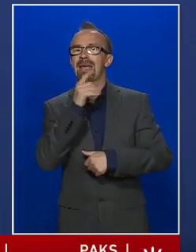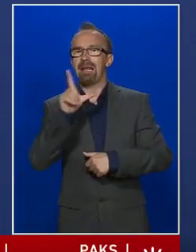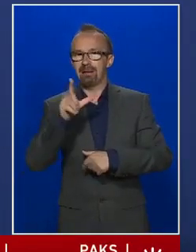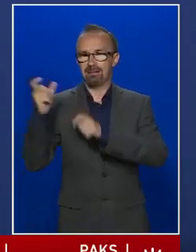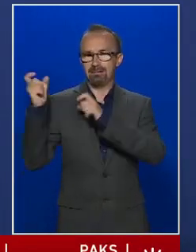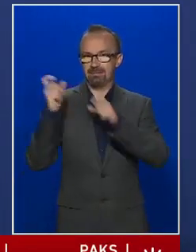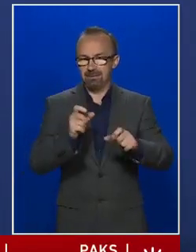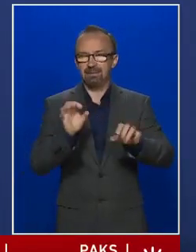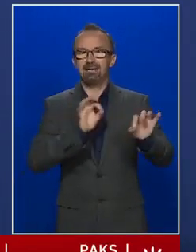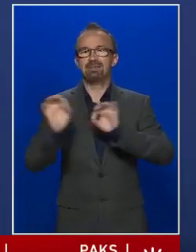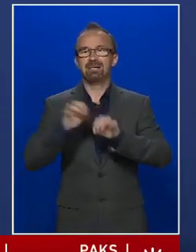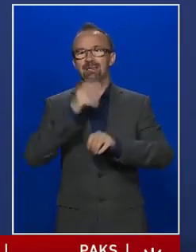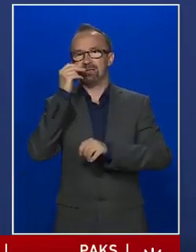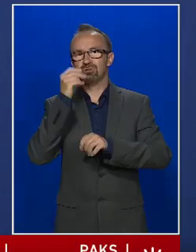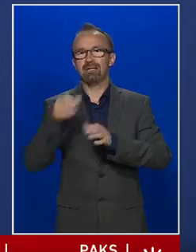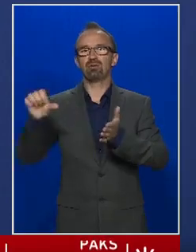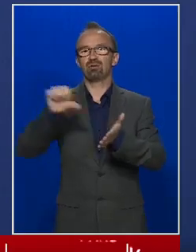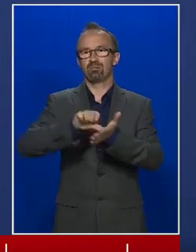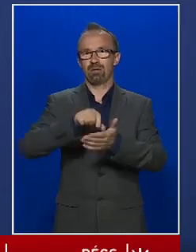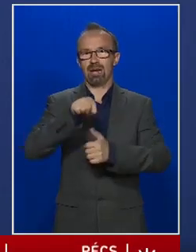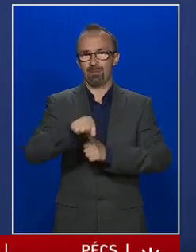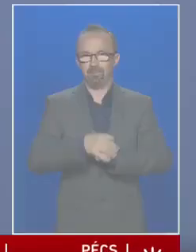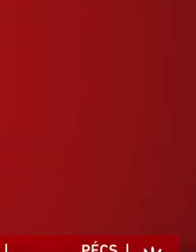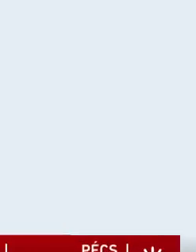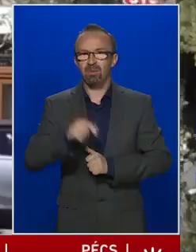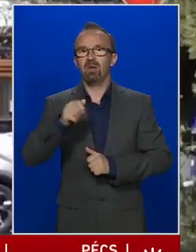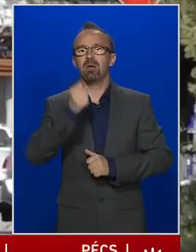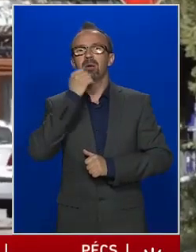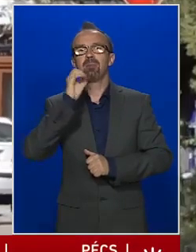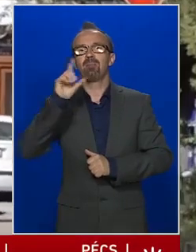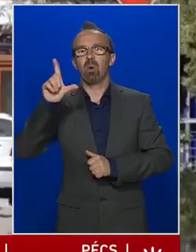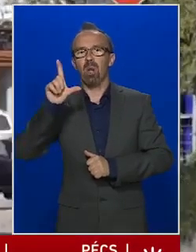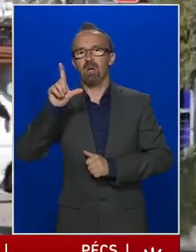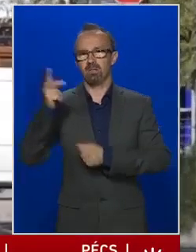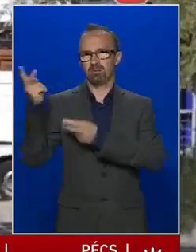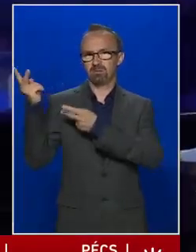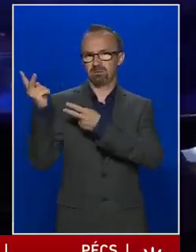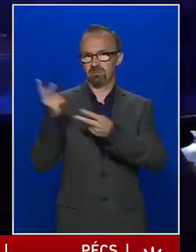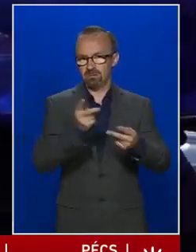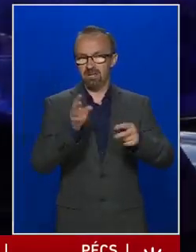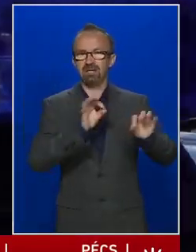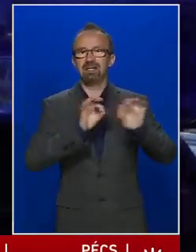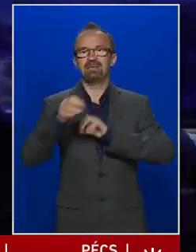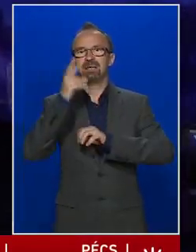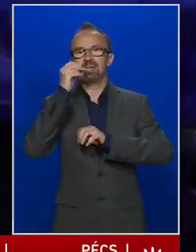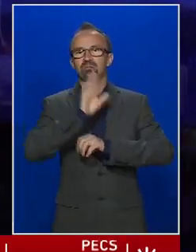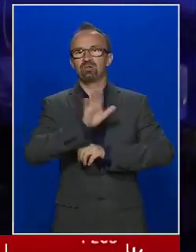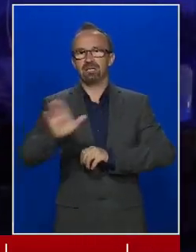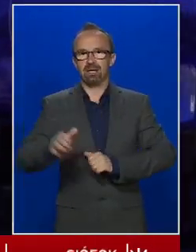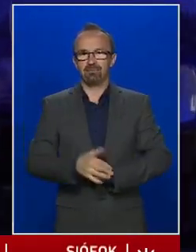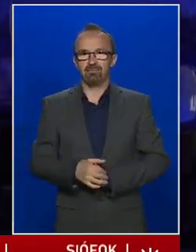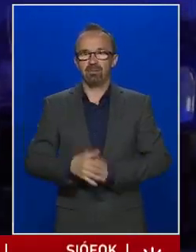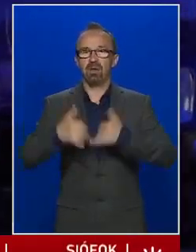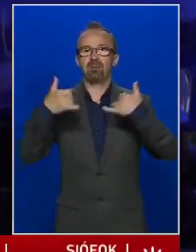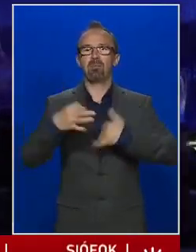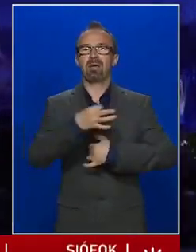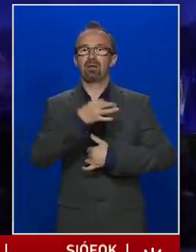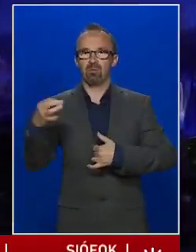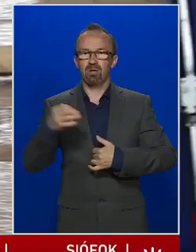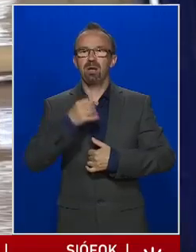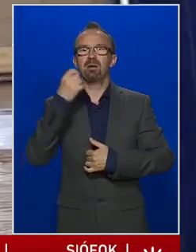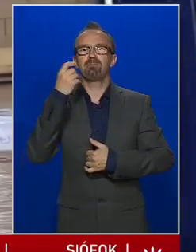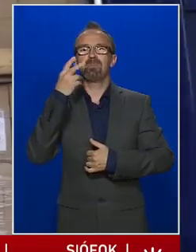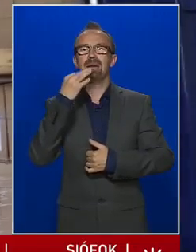a készelíti rendőrség központi objektumába ezt a MOL vállalat szállította ki a készelíti rendőrséghez. A mai napon a